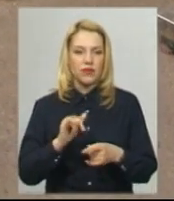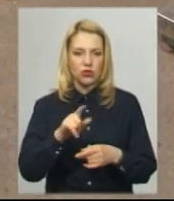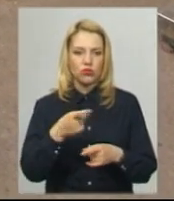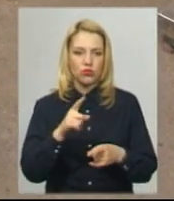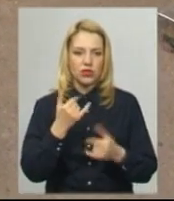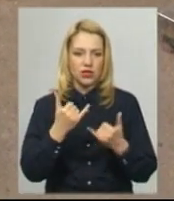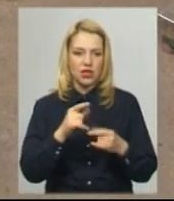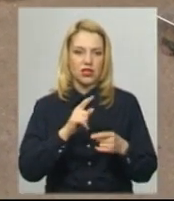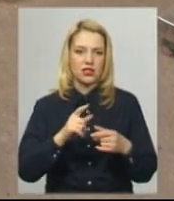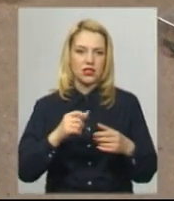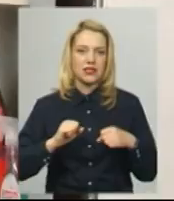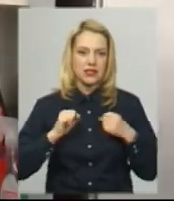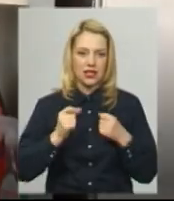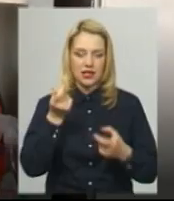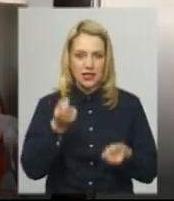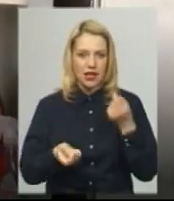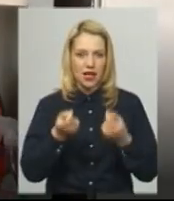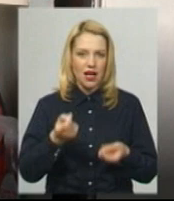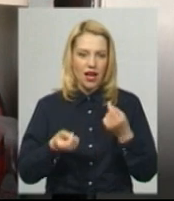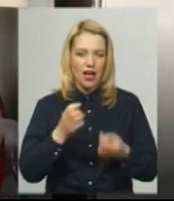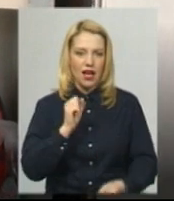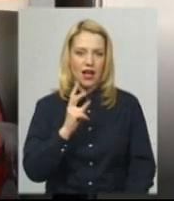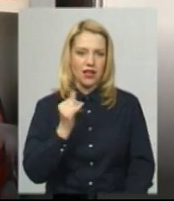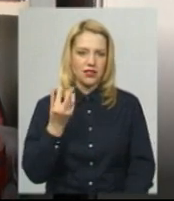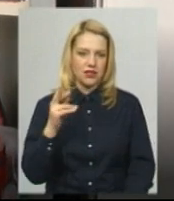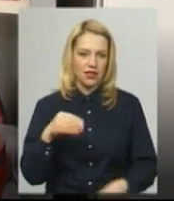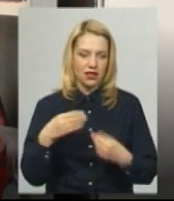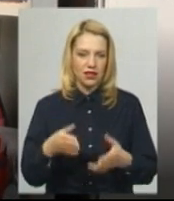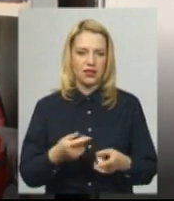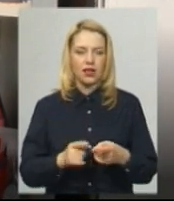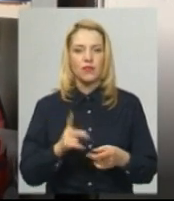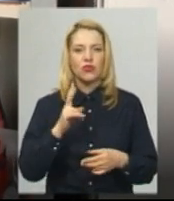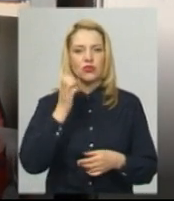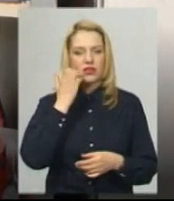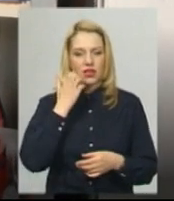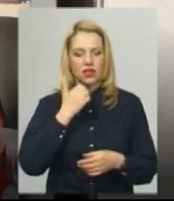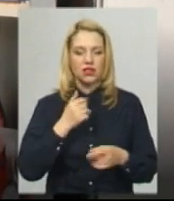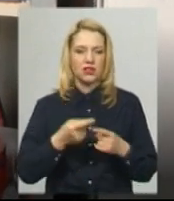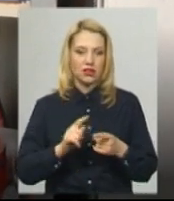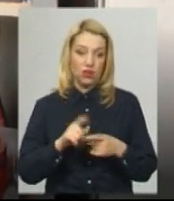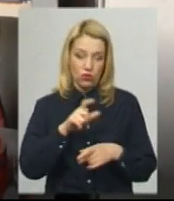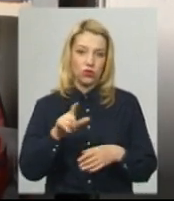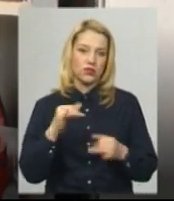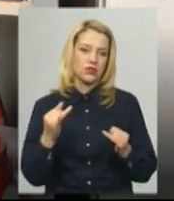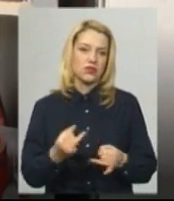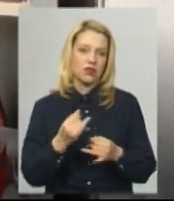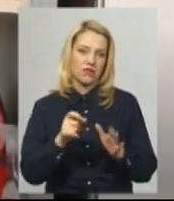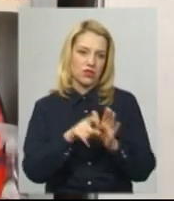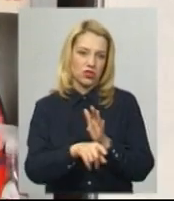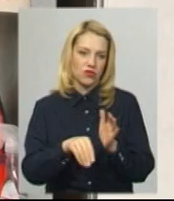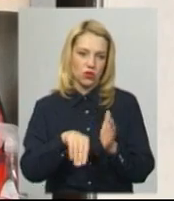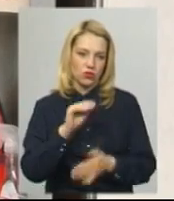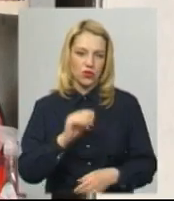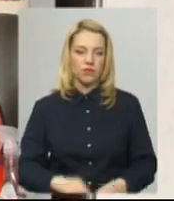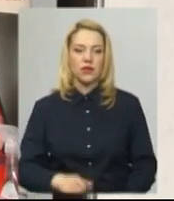акцій. Гарантія по даті виготовлення. Тому ми їх переоціняємо, ті акумулятори, які є за старі. Людям так цікавіше купляти дешевше. Зі слів